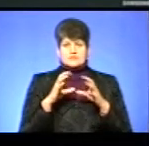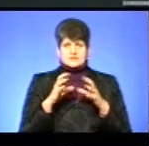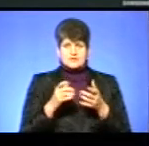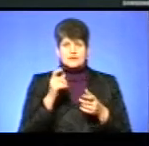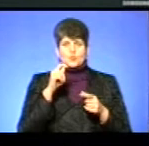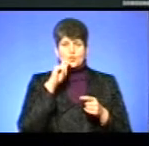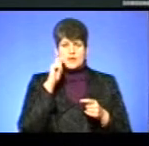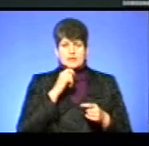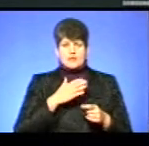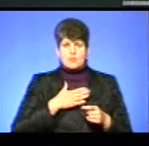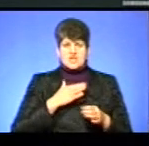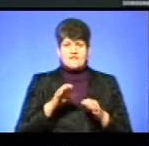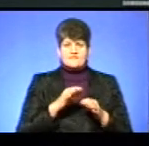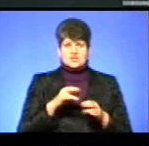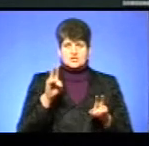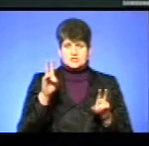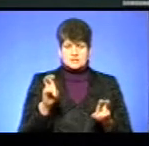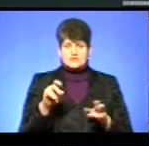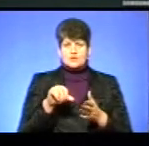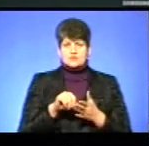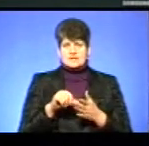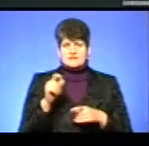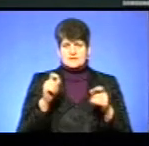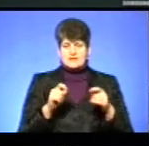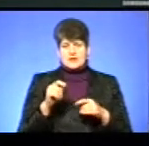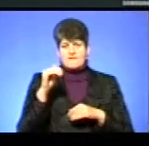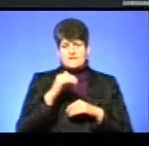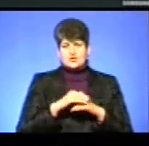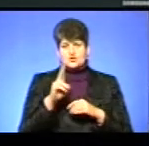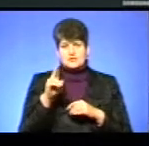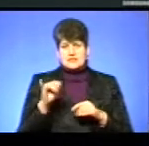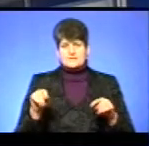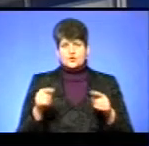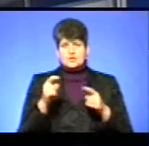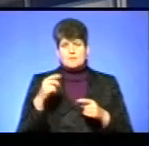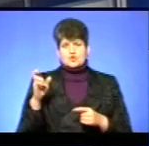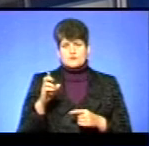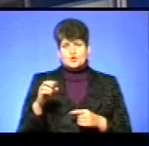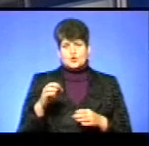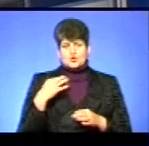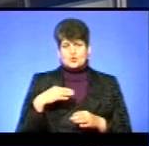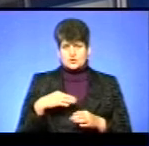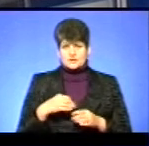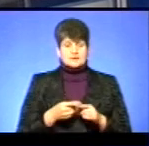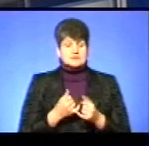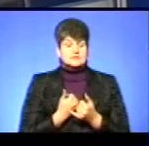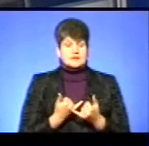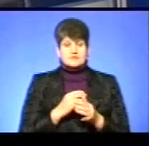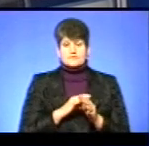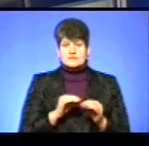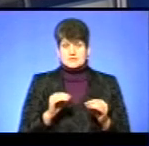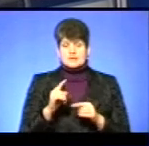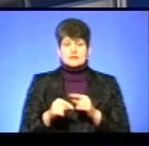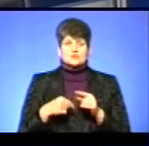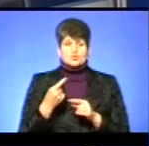Також вона учасниця фестивалів «Вечорниці» і «Відродження борщівської сорочки». І на цьому в мене все. Наступний випуск